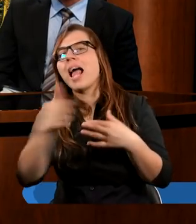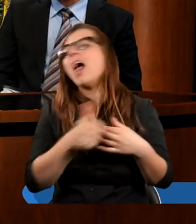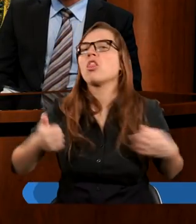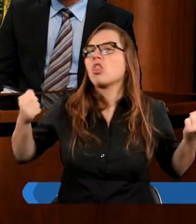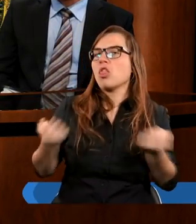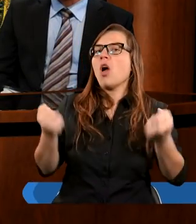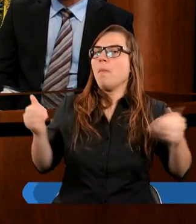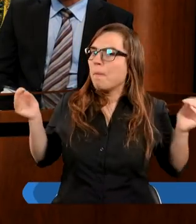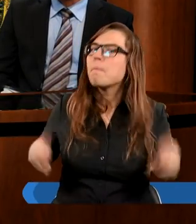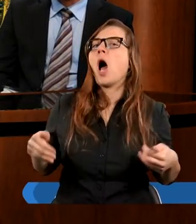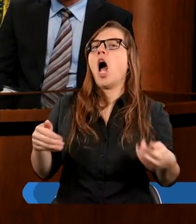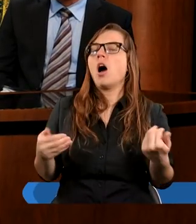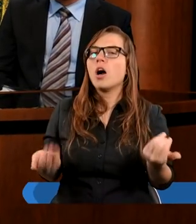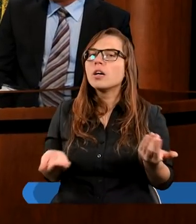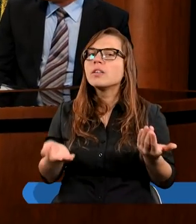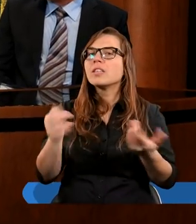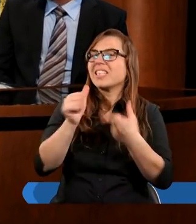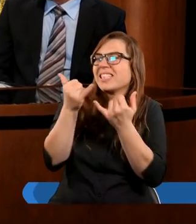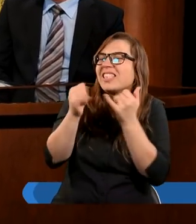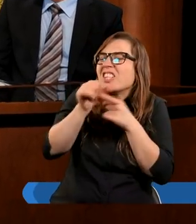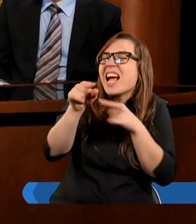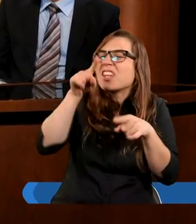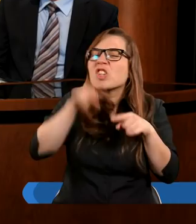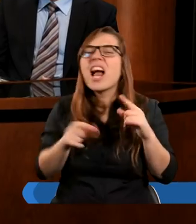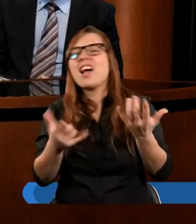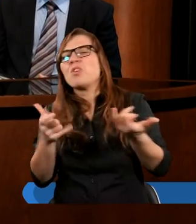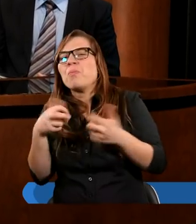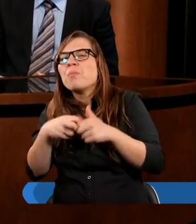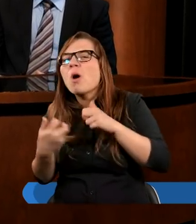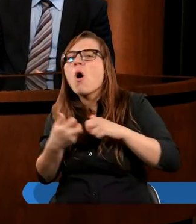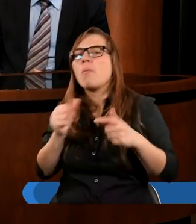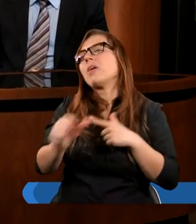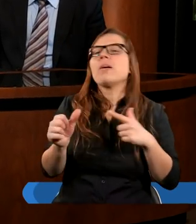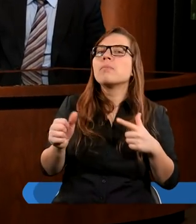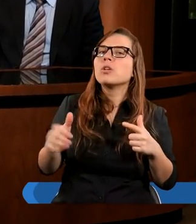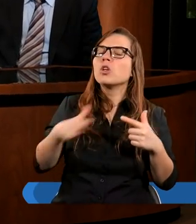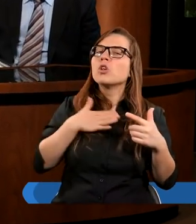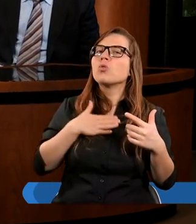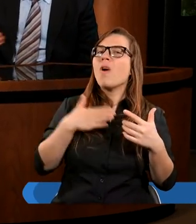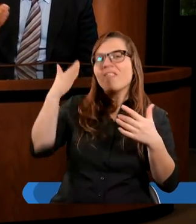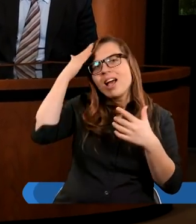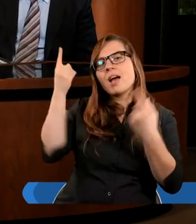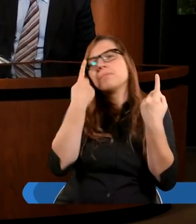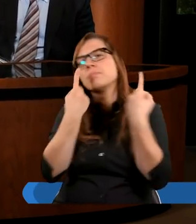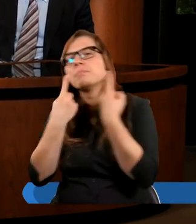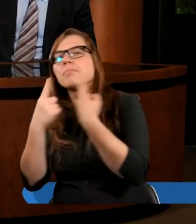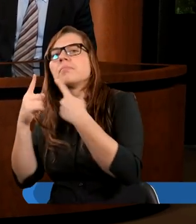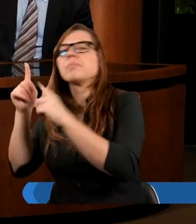jeżeli widzę, że gdzieś jest źle, albo z kim się jest źle, czy źle jest na przykład z daną